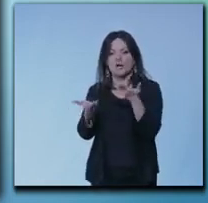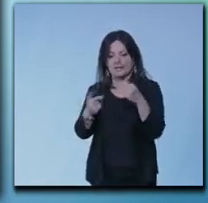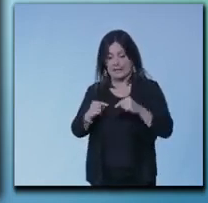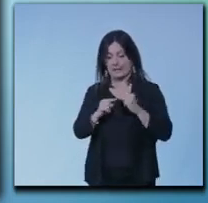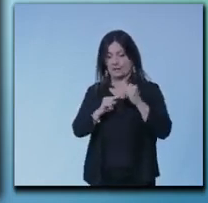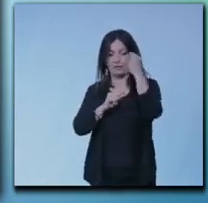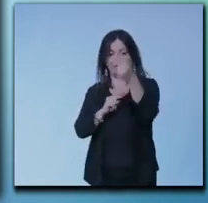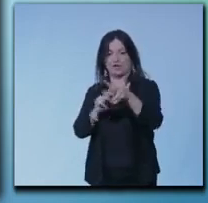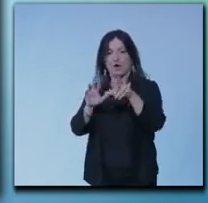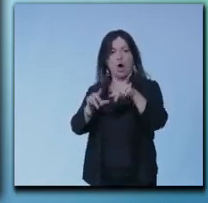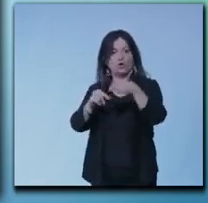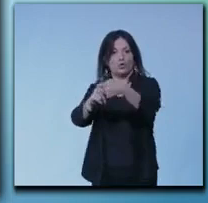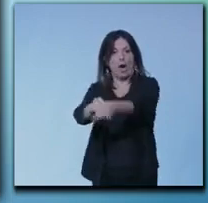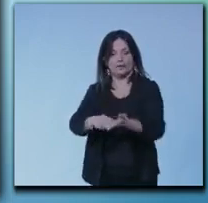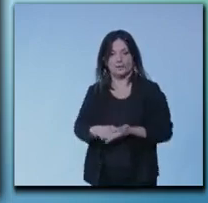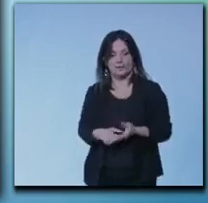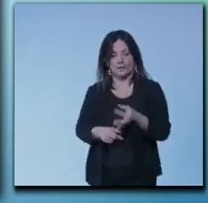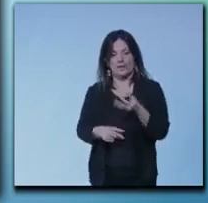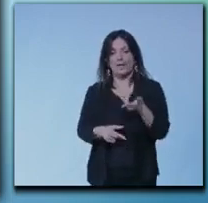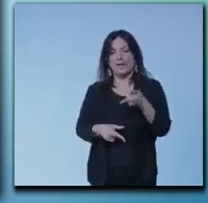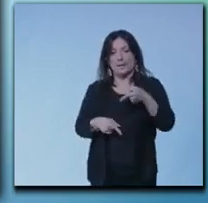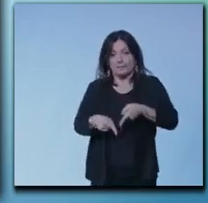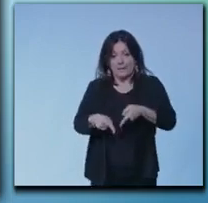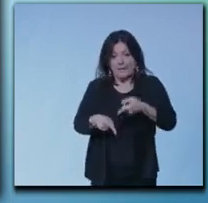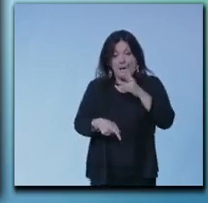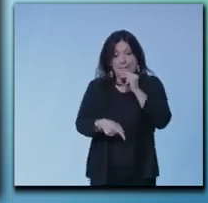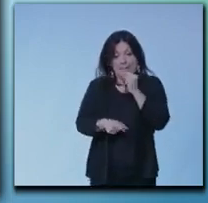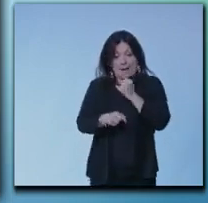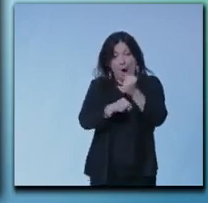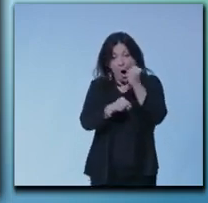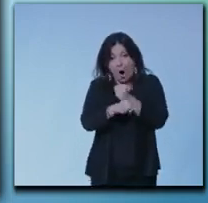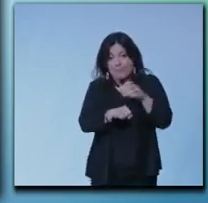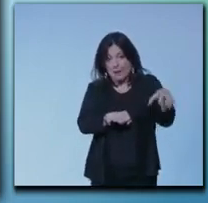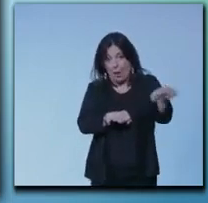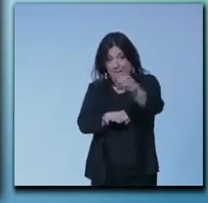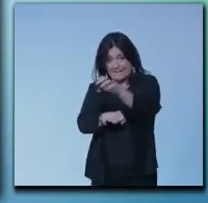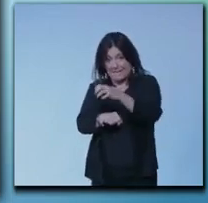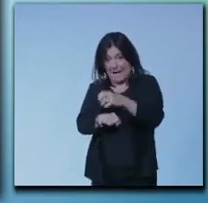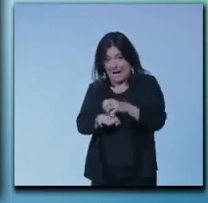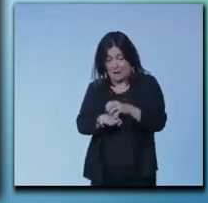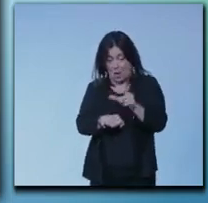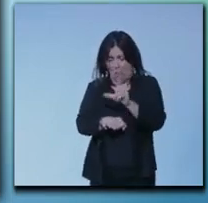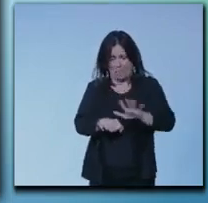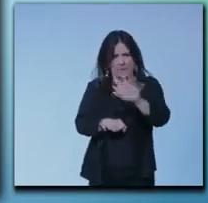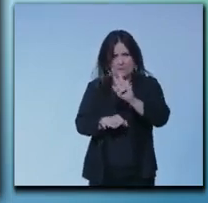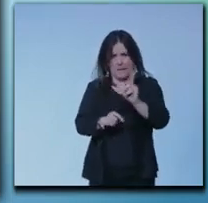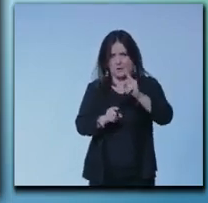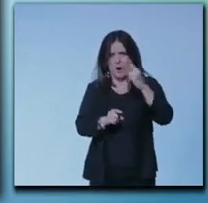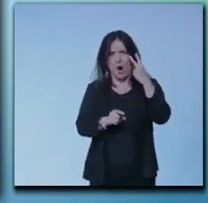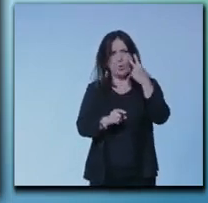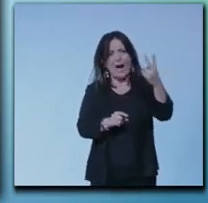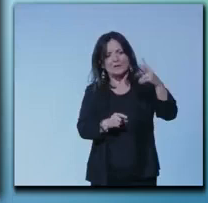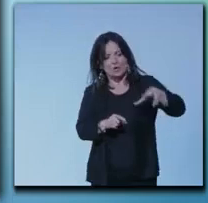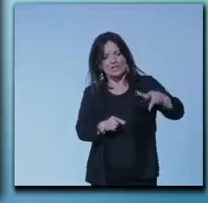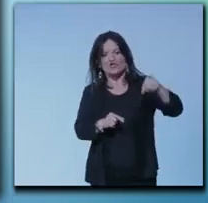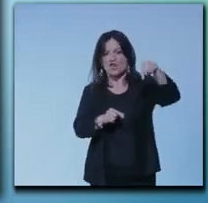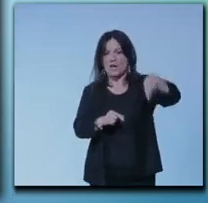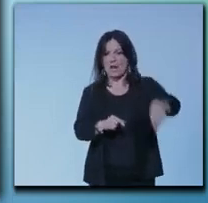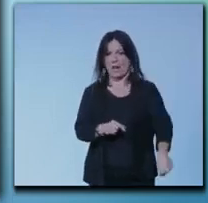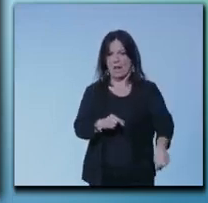alcune di queste 117 opere commissariate, esco dai confini lombardi, arrivo all'estremo sud, penso alla Sicilia,